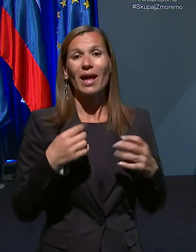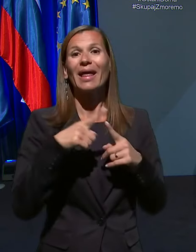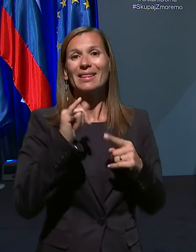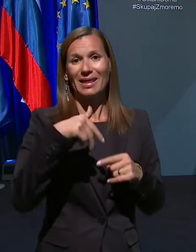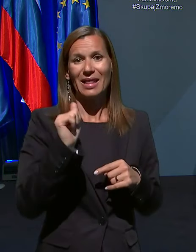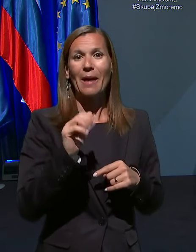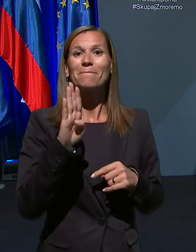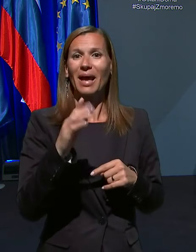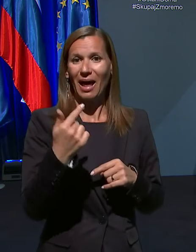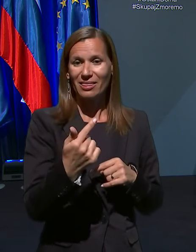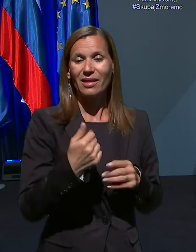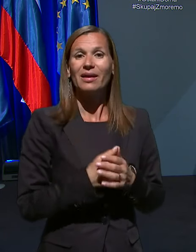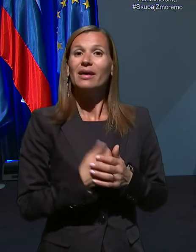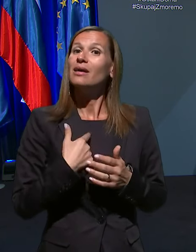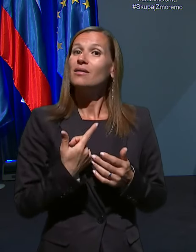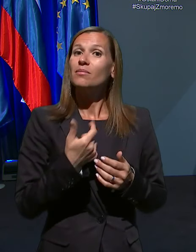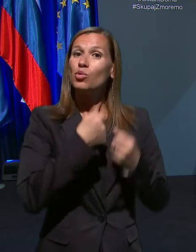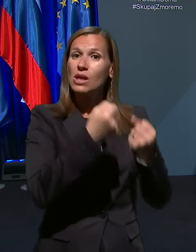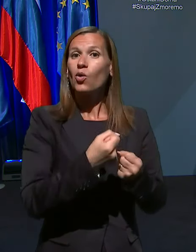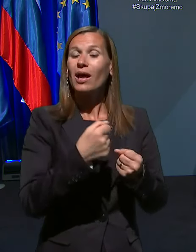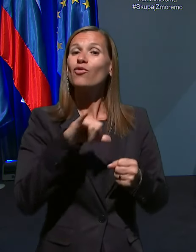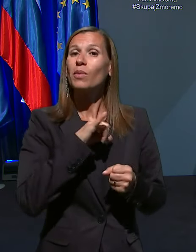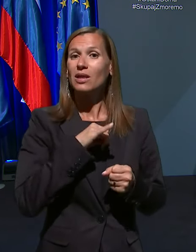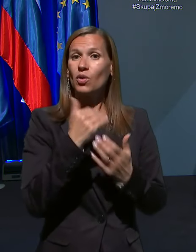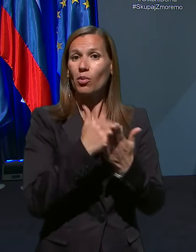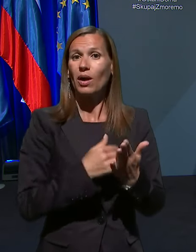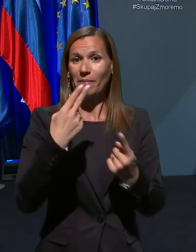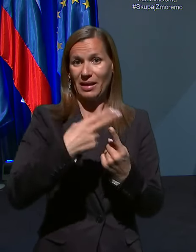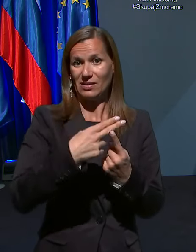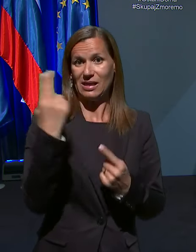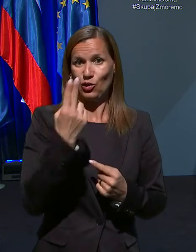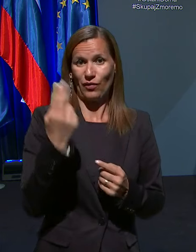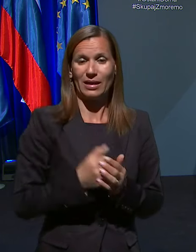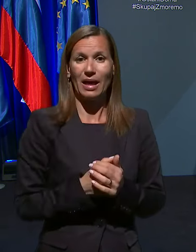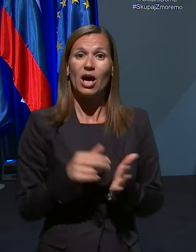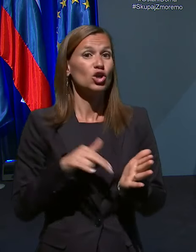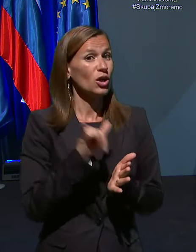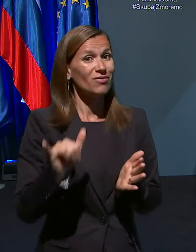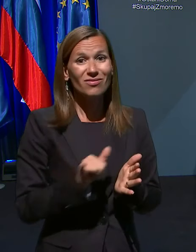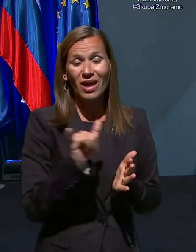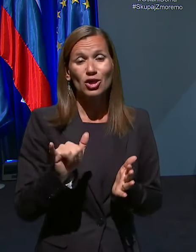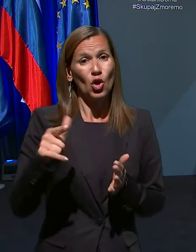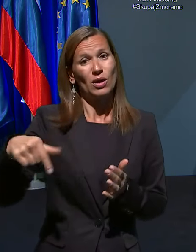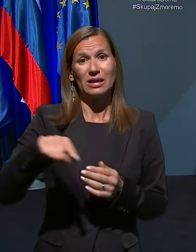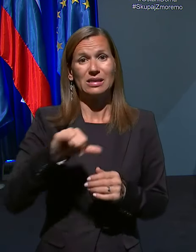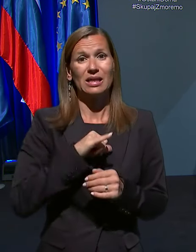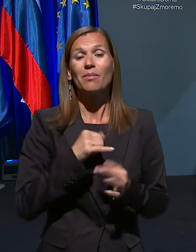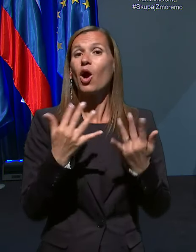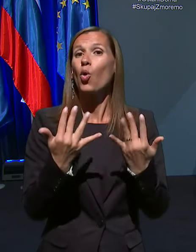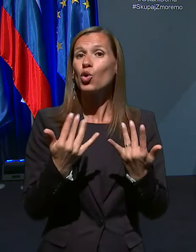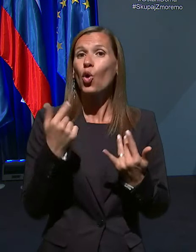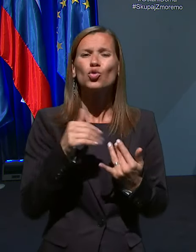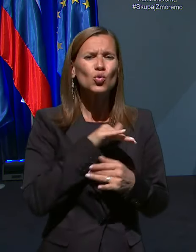zastavlja informativni program Televizije Slovenija. Še vedno jih zanima, koliko od vseh